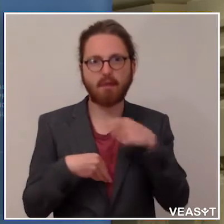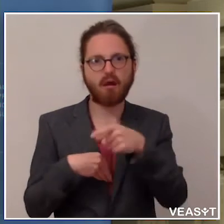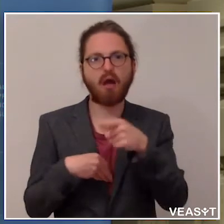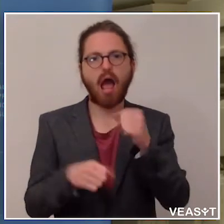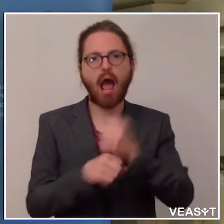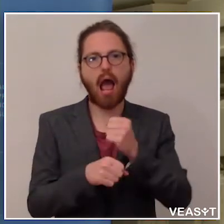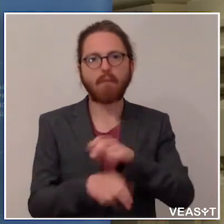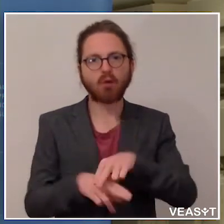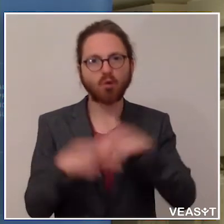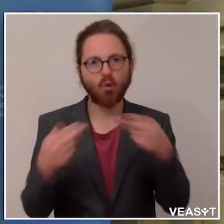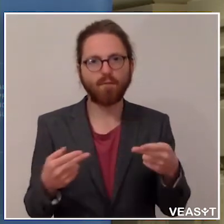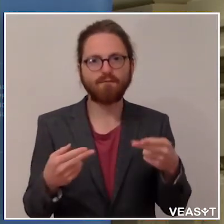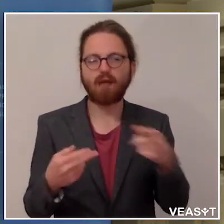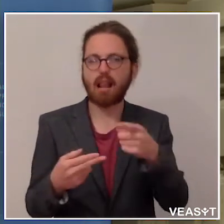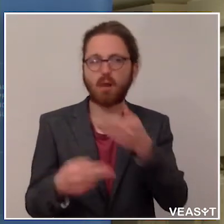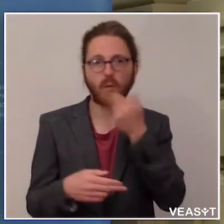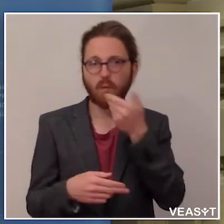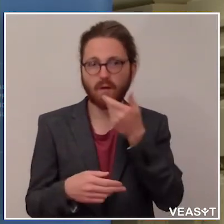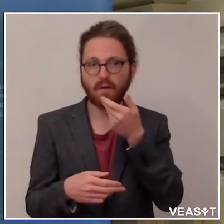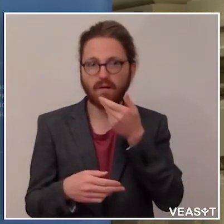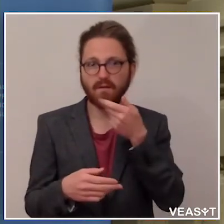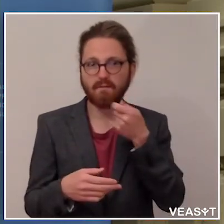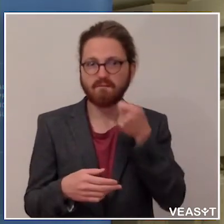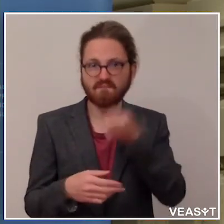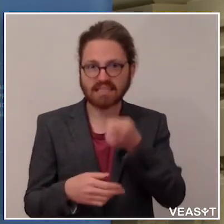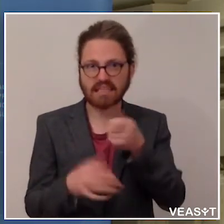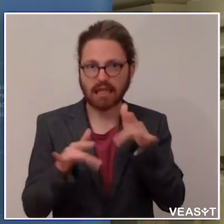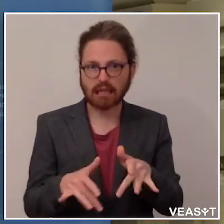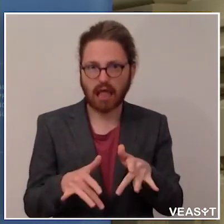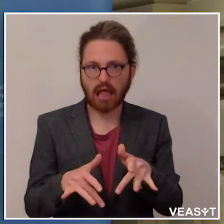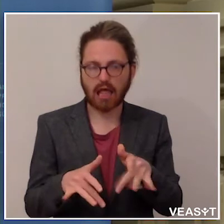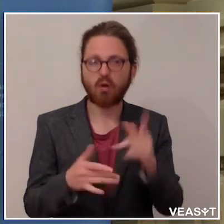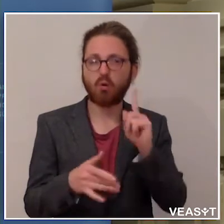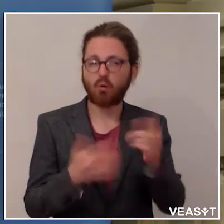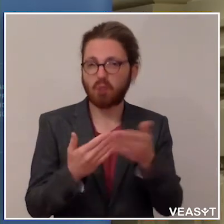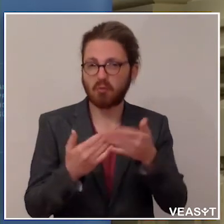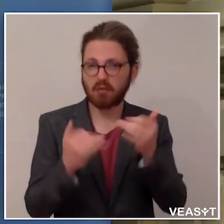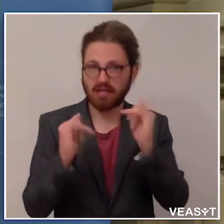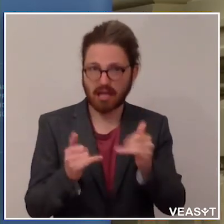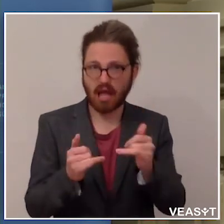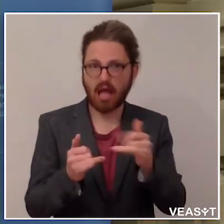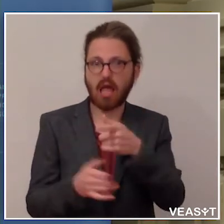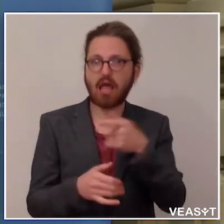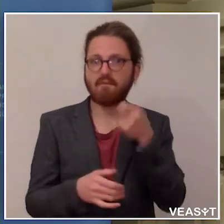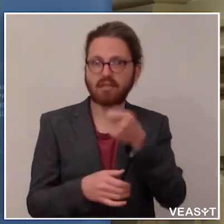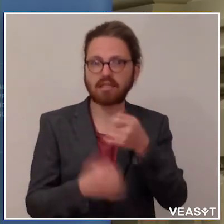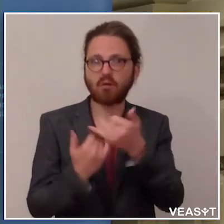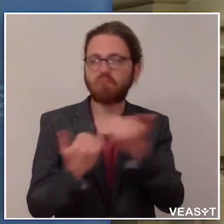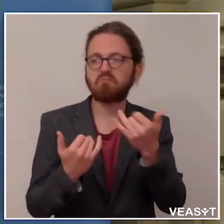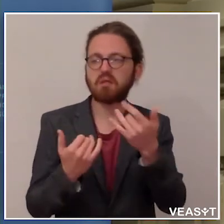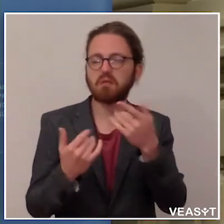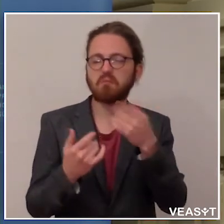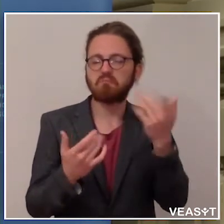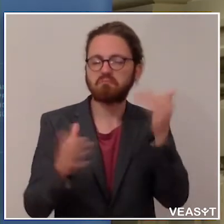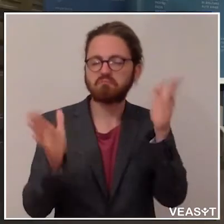versichert? Welche Folgen hätte diese Nichtversicherung? Und wenn sie doch versichert sind, auf welche Regelung berufen sie